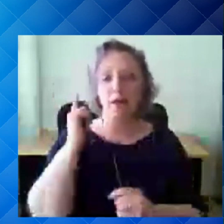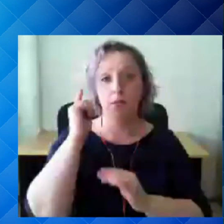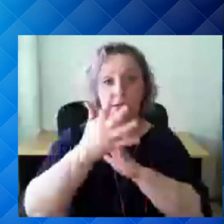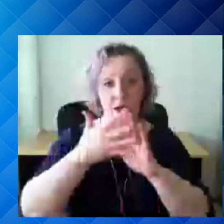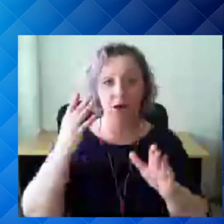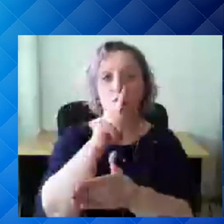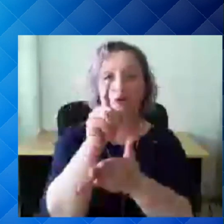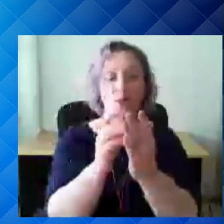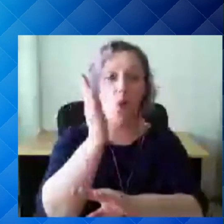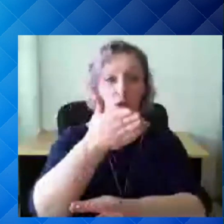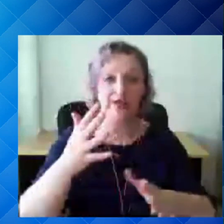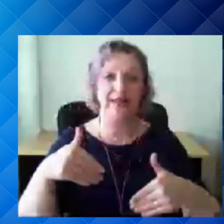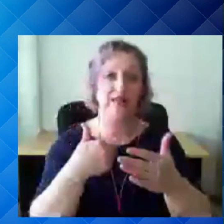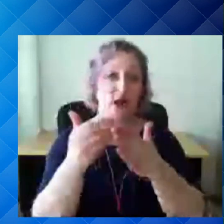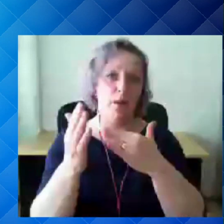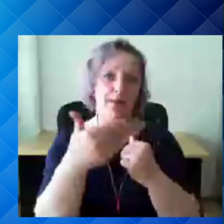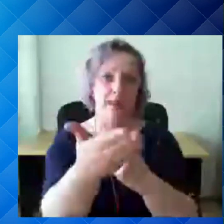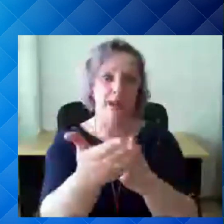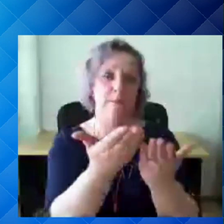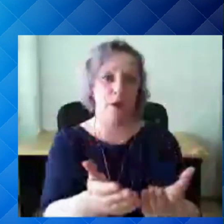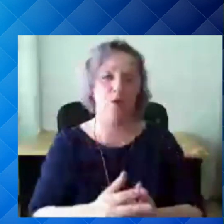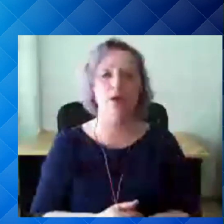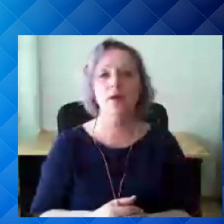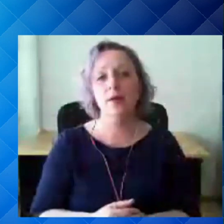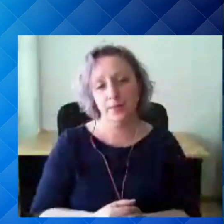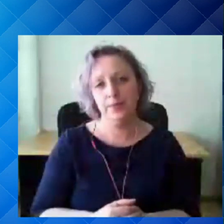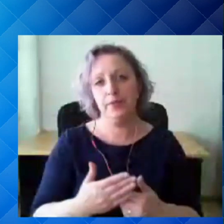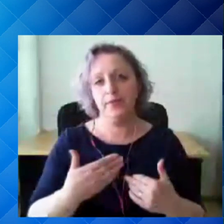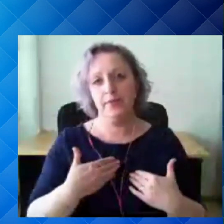küsimus on otselt tervise ametile, nii et paladu. Aitäh!